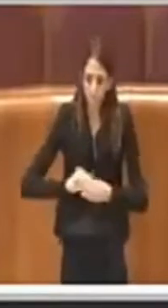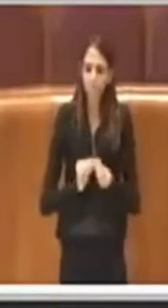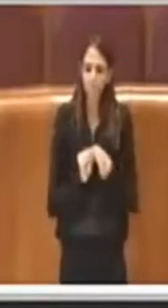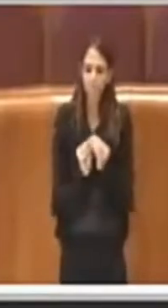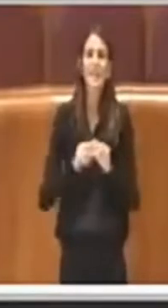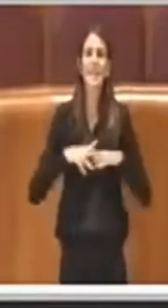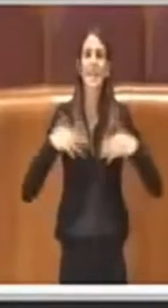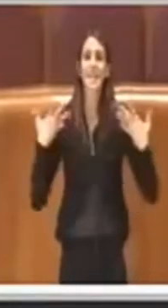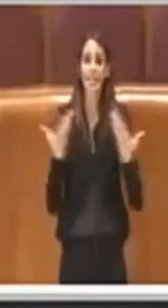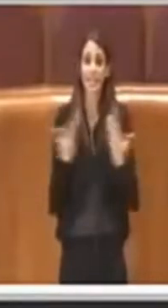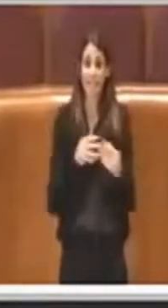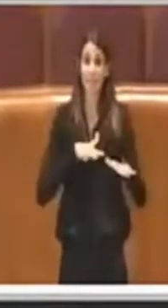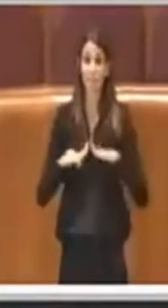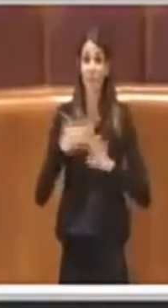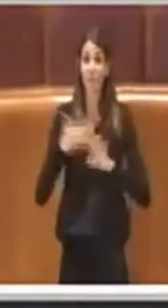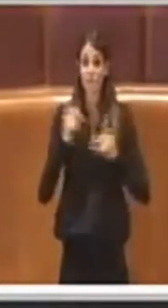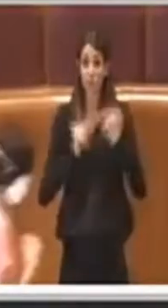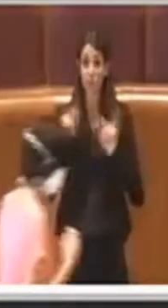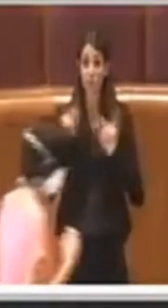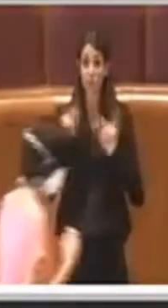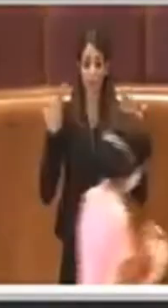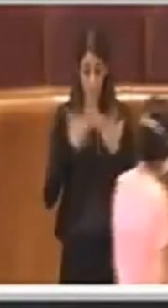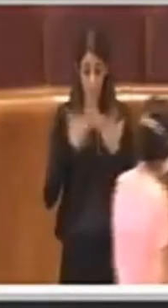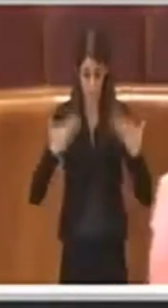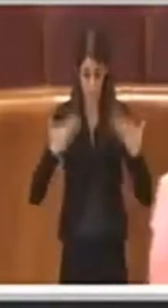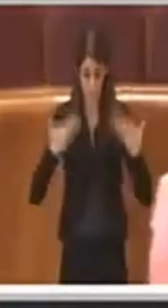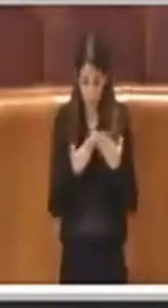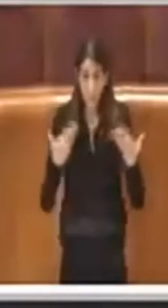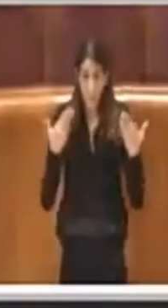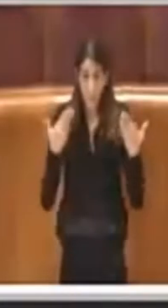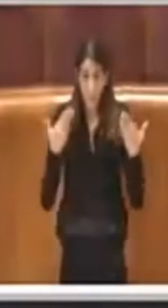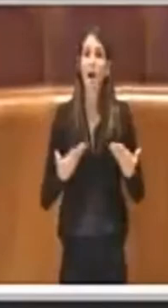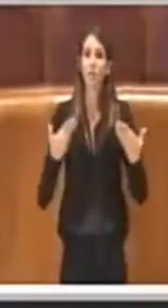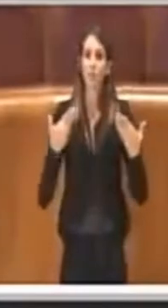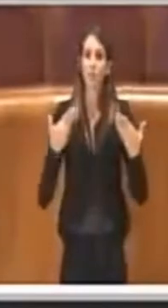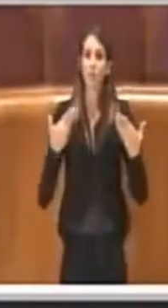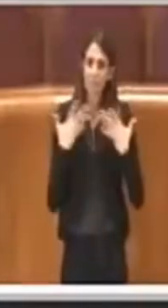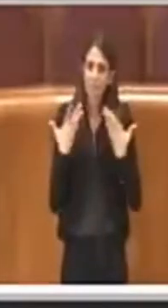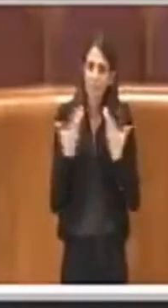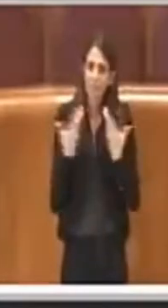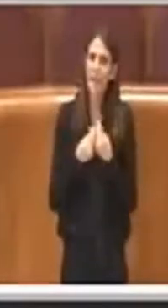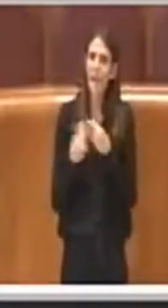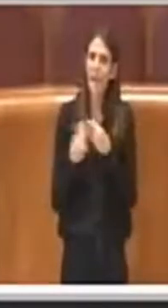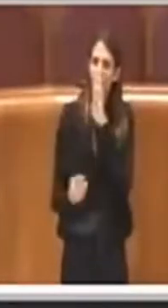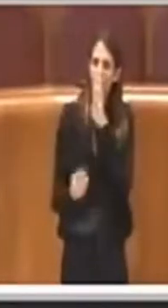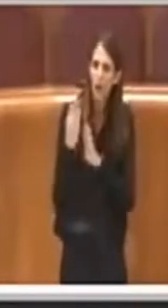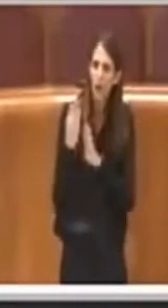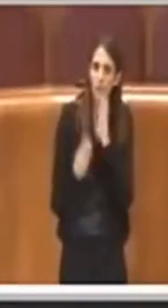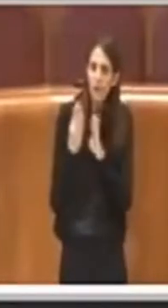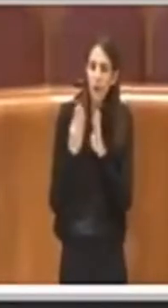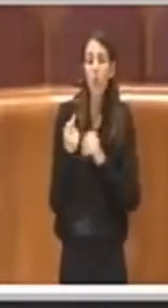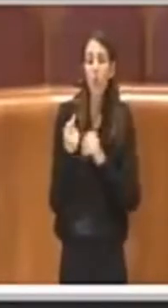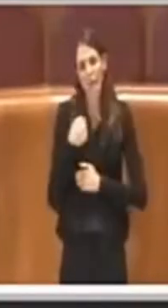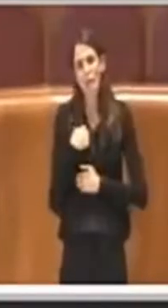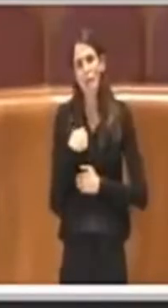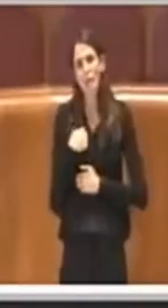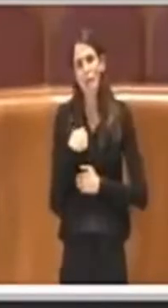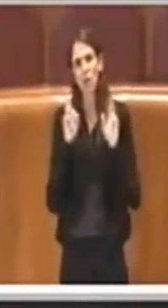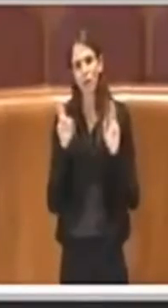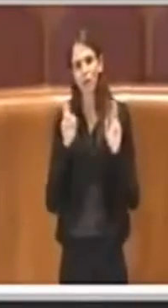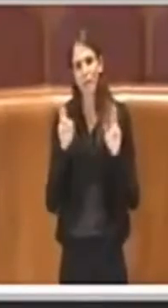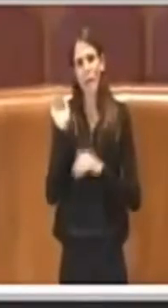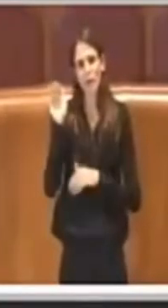fatto, come dicono loro, il nostro compitino, speriamo però che del compitino fatto da questa amministrazione ne